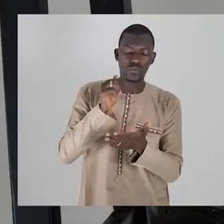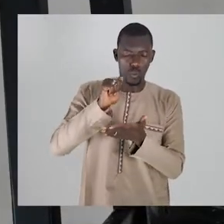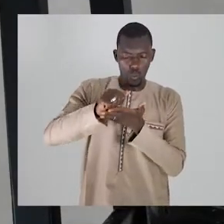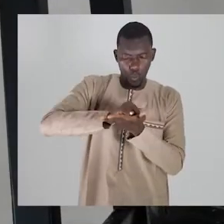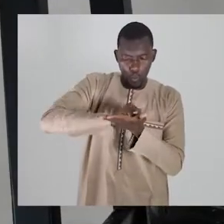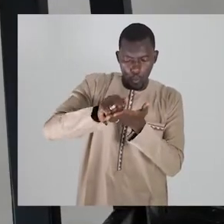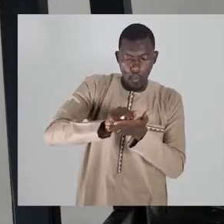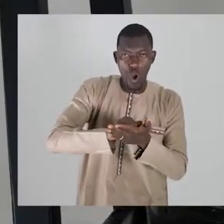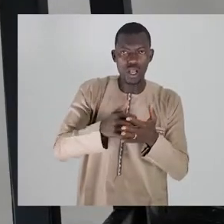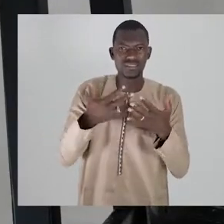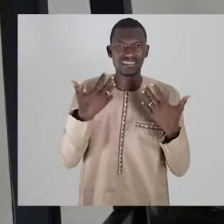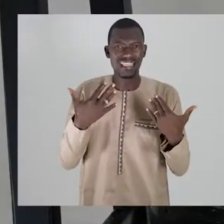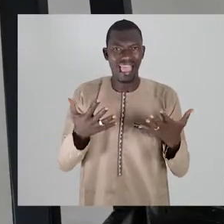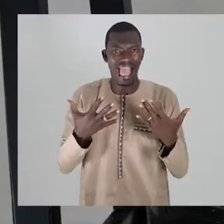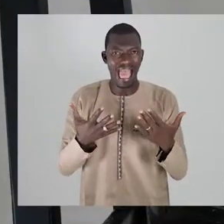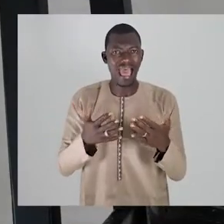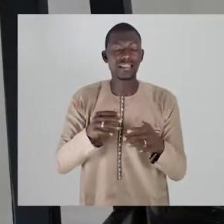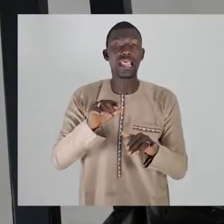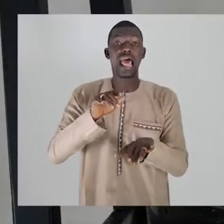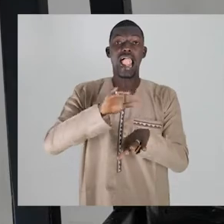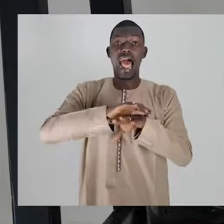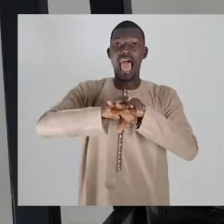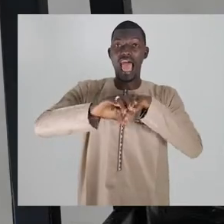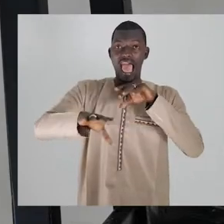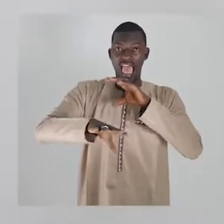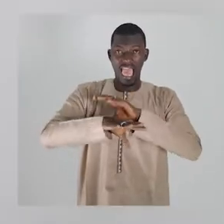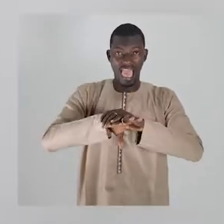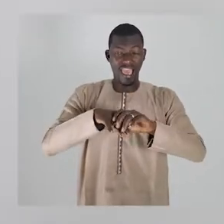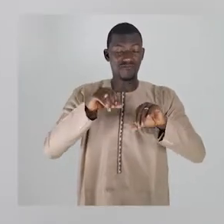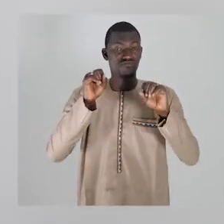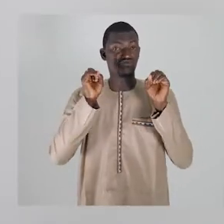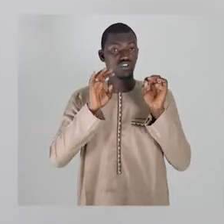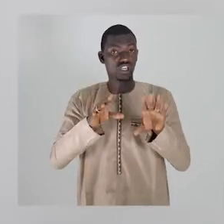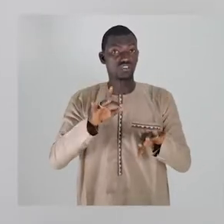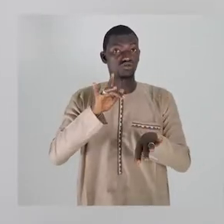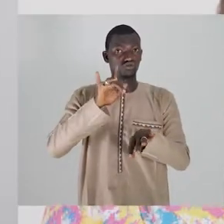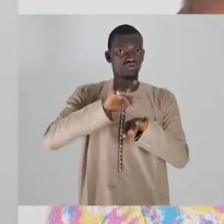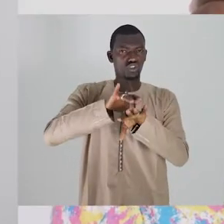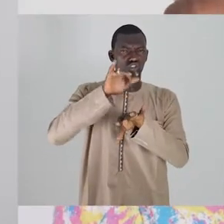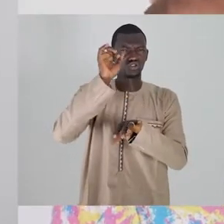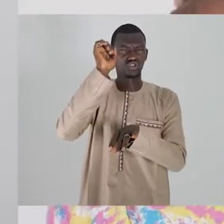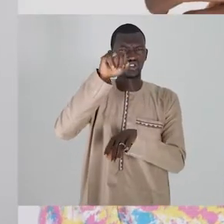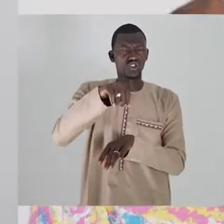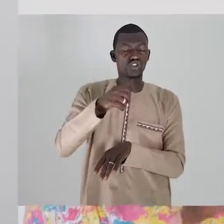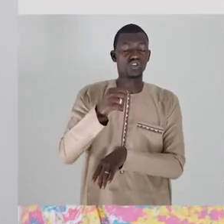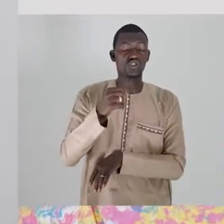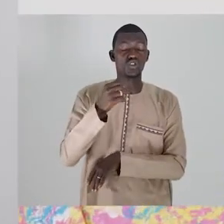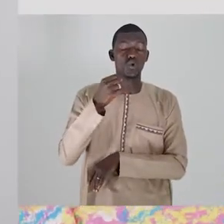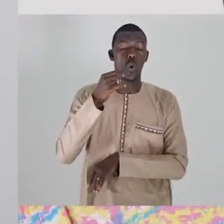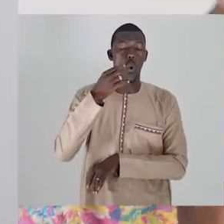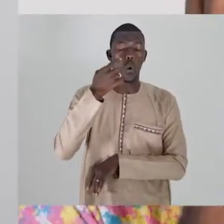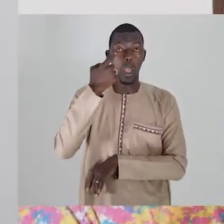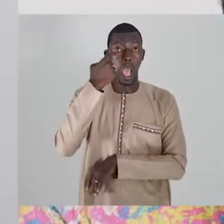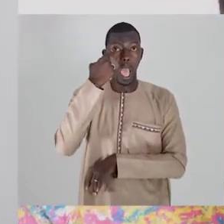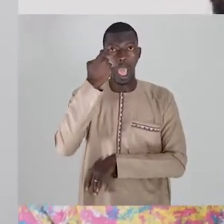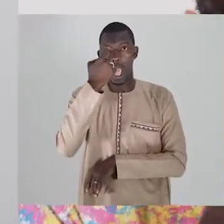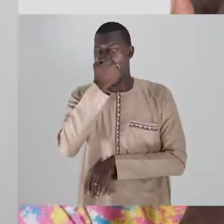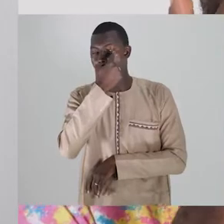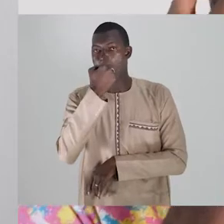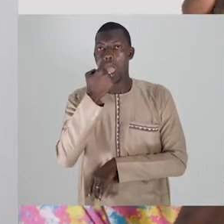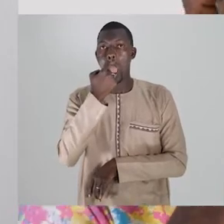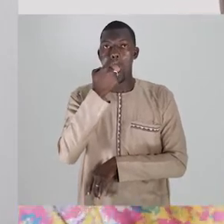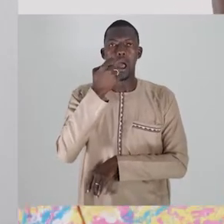disefine dimela masetam. Dika melmate tei. Ukenu mpo egoreti kuchile kuali. Njunde yoli jibu tumaboli.